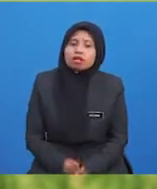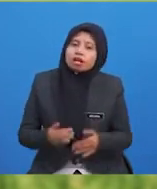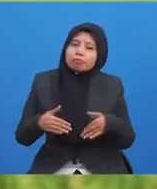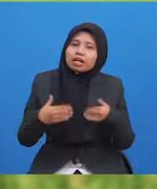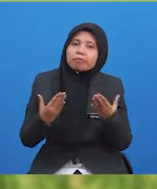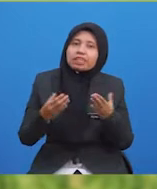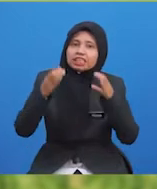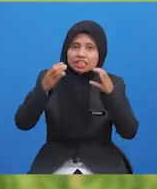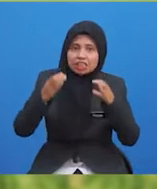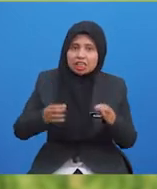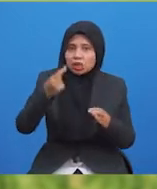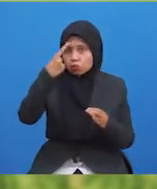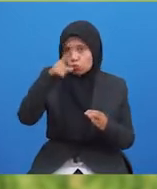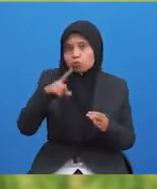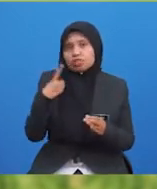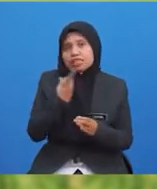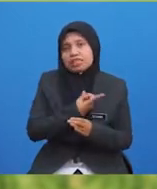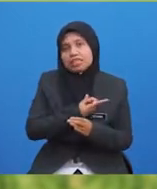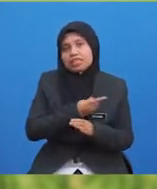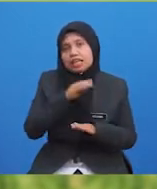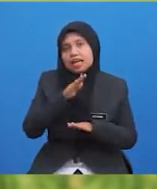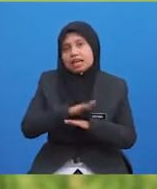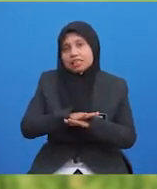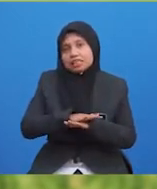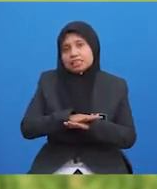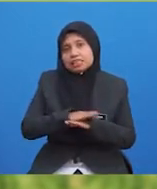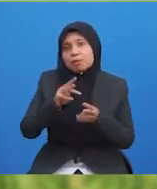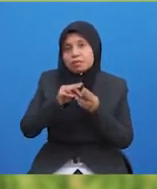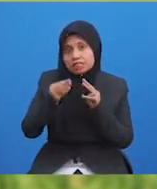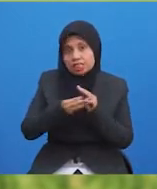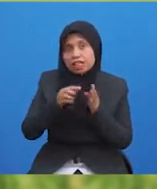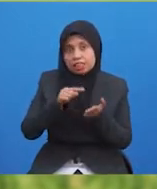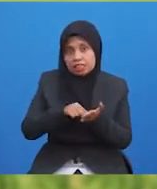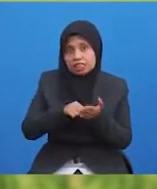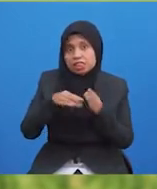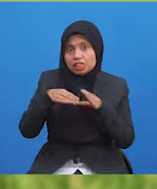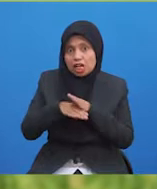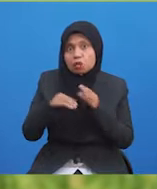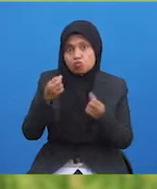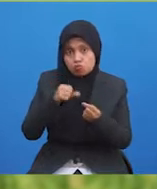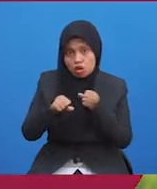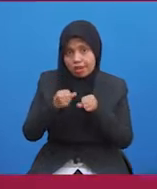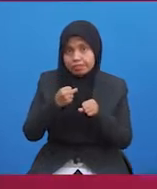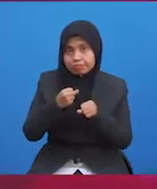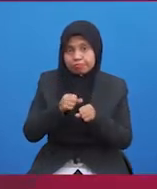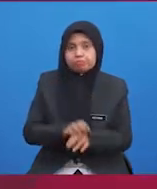Bagaimanakah cara untuk kita mengatasi masalah keagresifan dalam sukan ini?